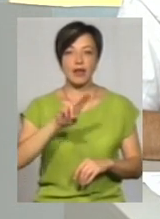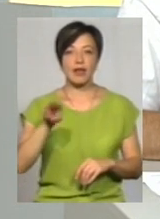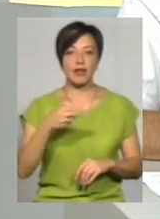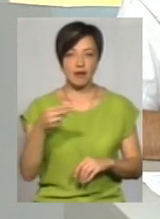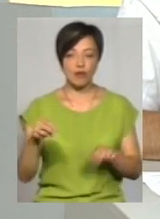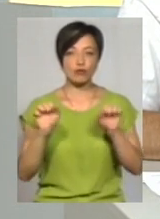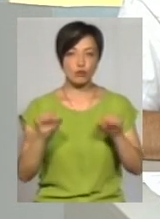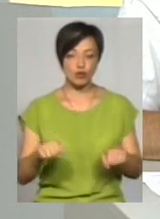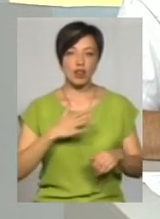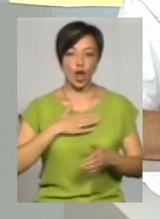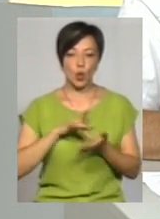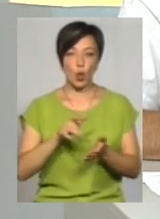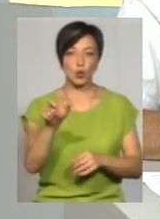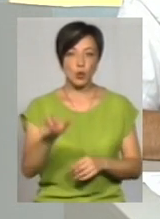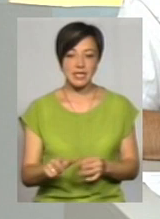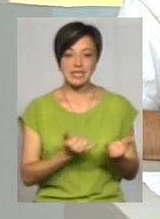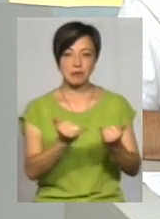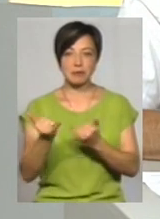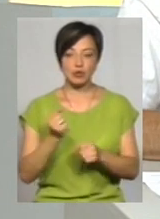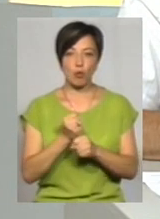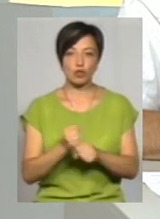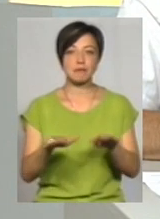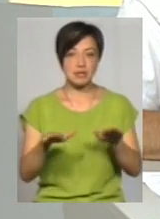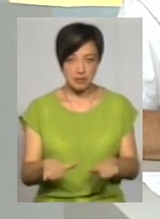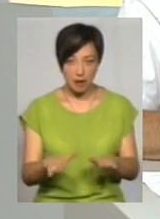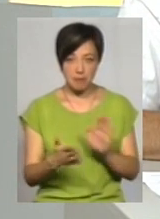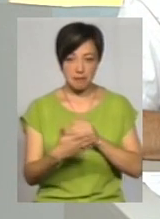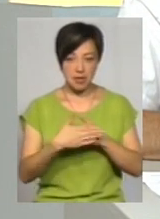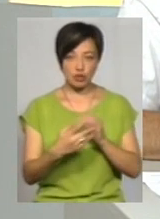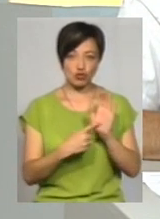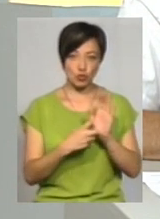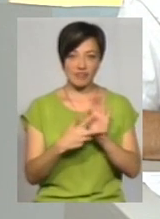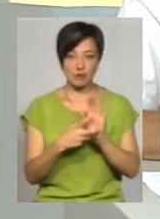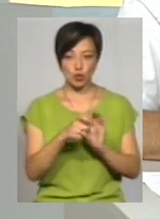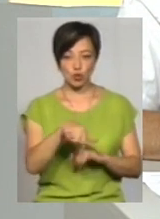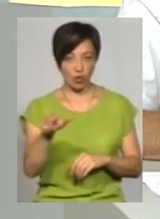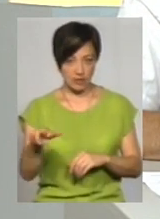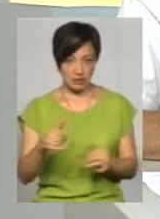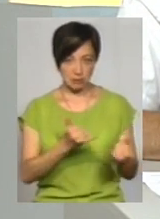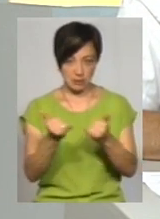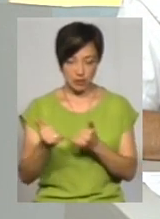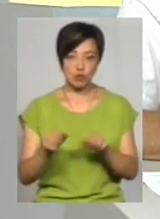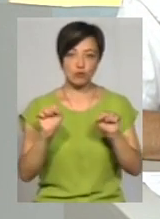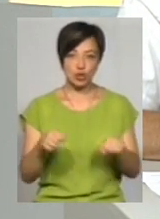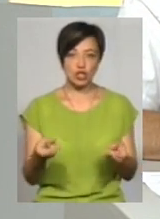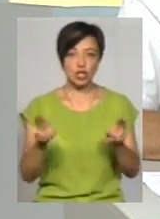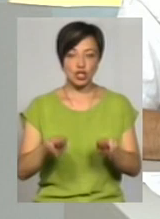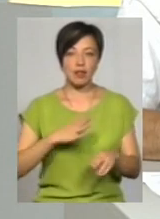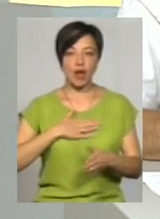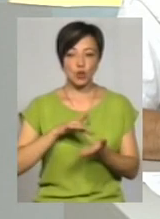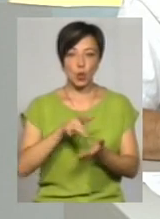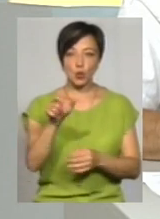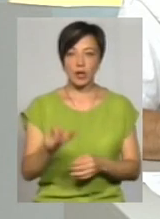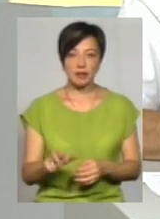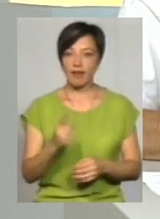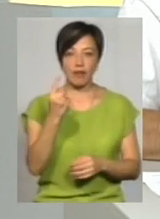зможемо нашого туриста, крім того, що забезпечити робочими місцями біля 600-800 чоловік для забезпечення, ми зможемо залишити нашого туриста не на